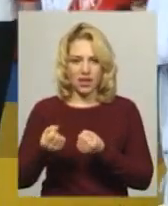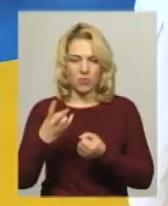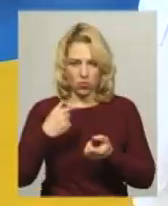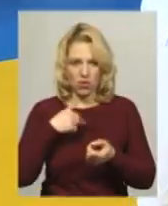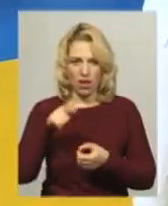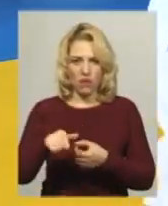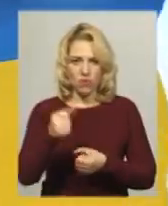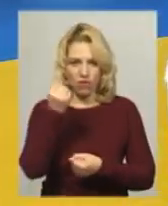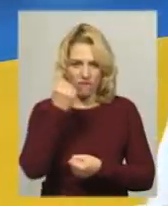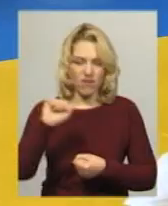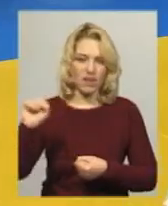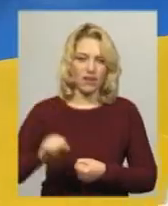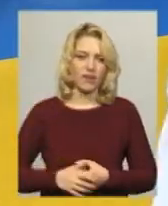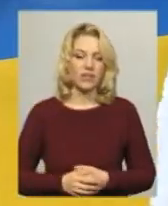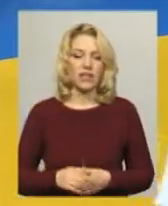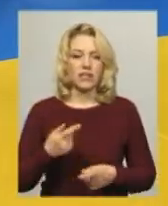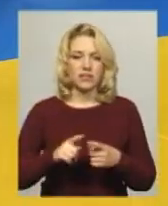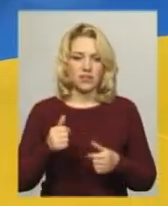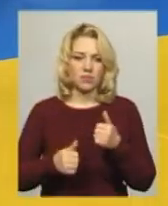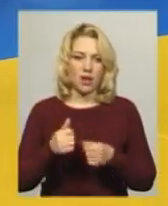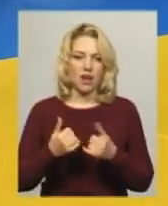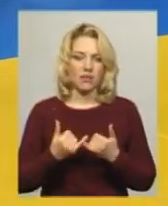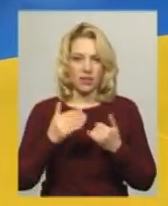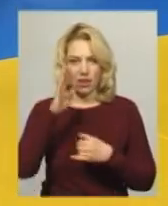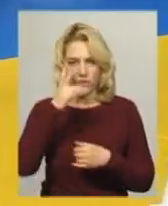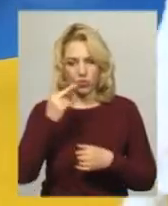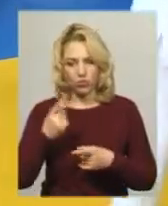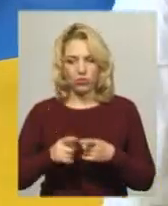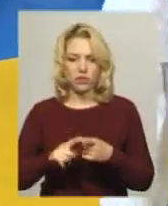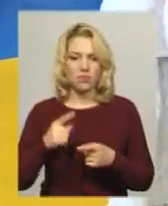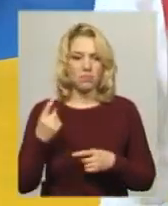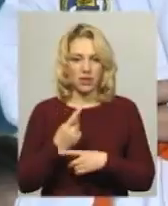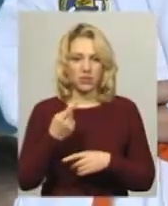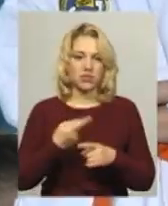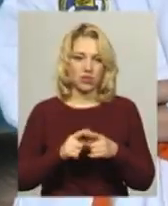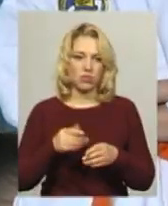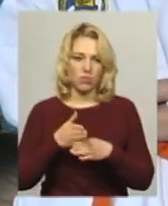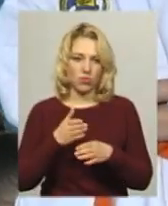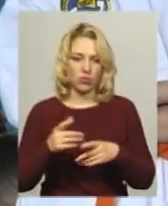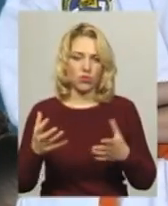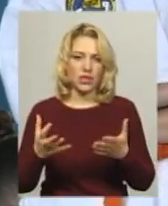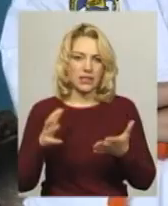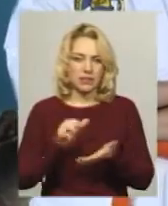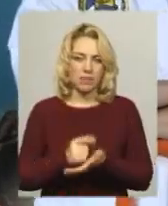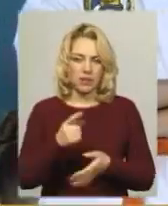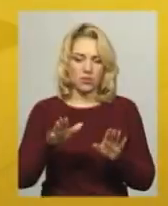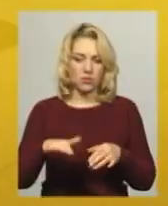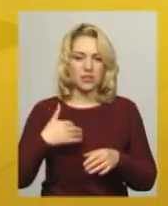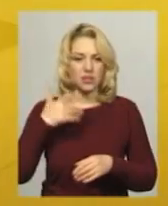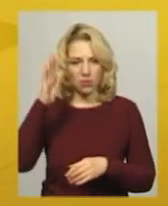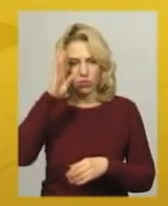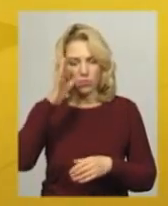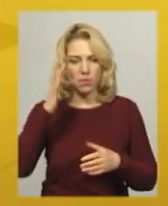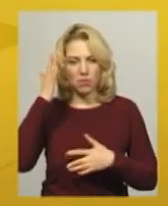виграв. Для подана сидила ці змагання одні з перших. Проте це не завадило йому утримати перше місце. Хлопець каже, що мріє перемогти на чемпіонаті